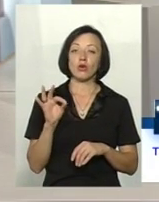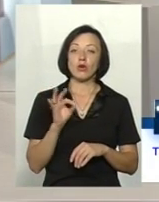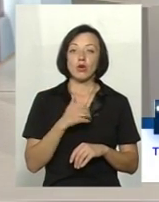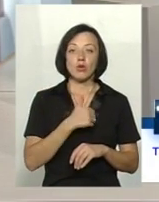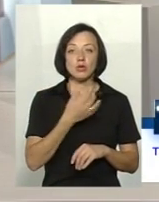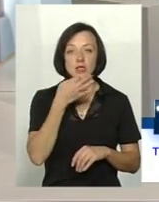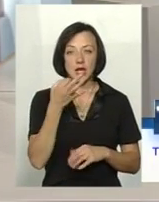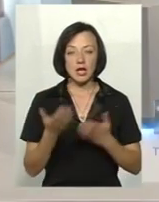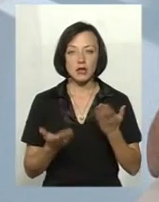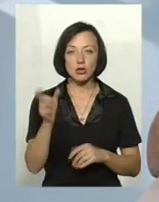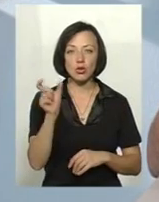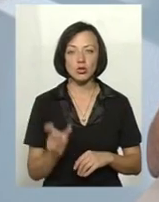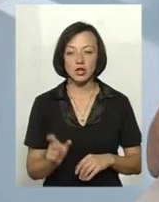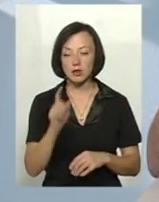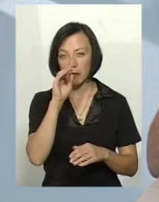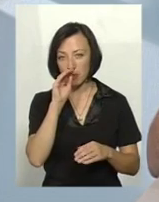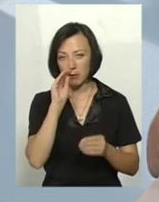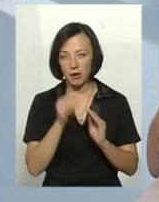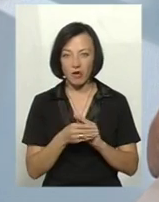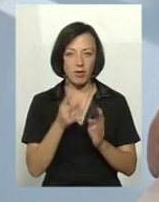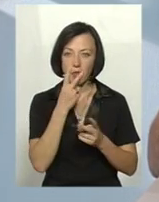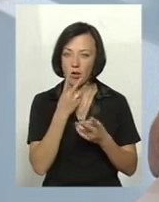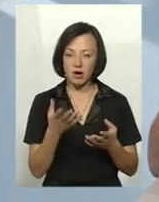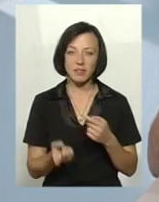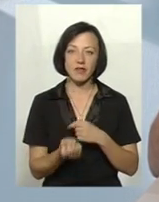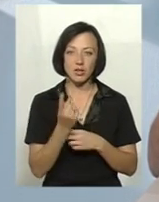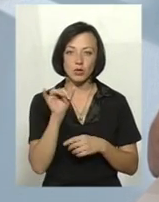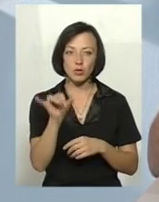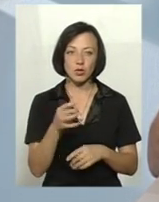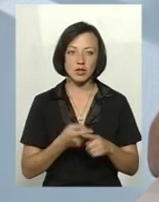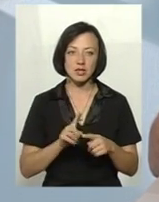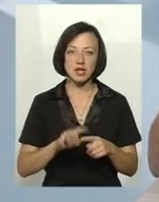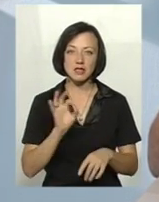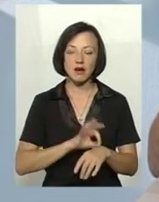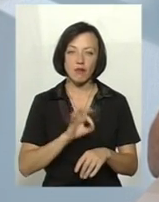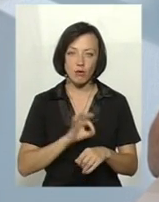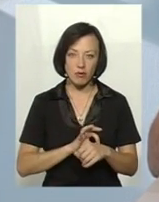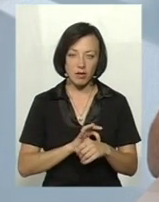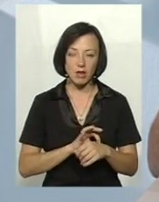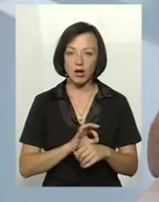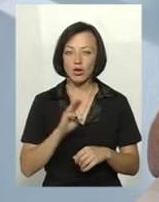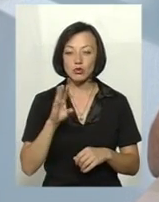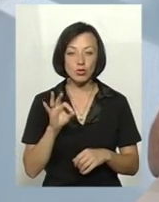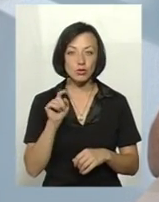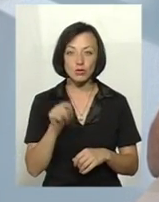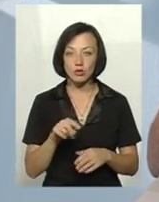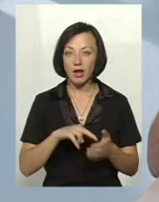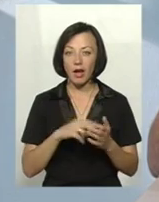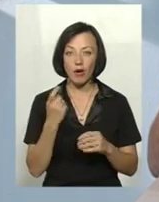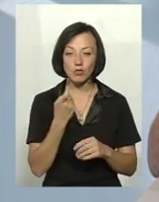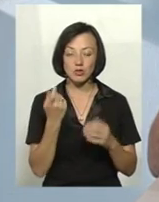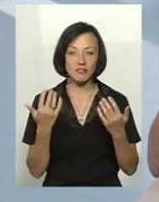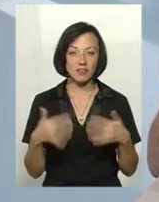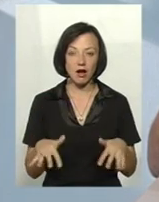сказати, що якщо людина щось приховає, не покаже, виникне в нього це дане захворювання, то тут економічні